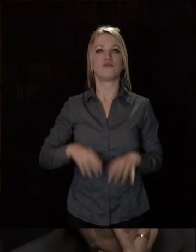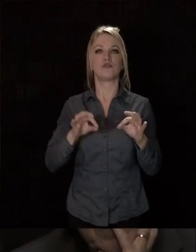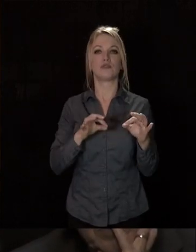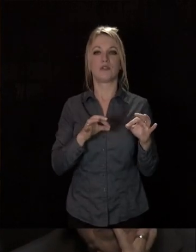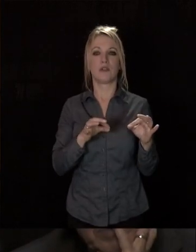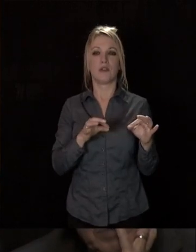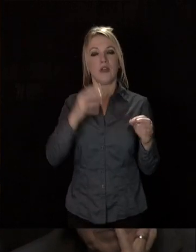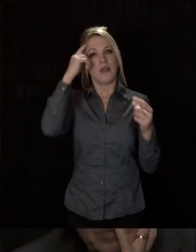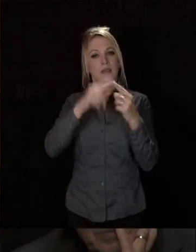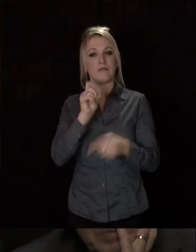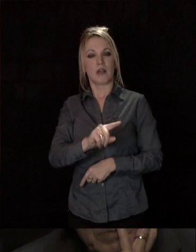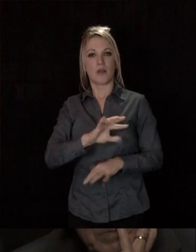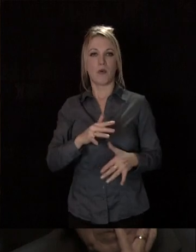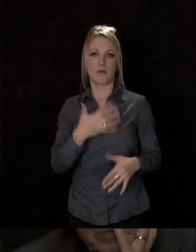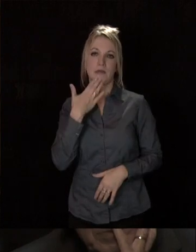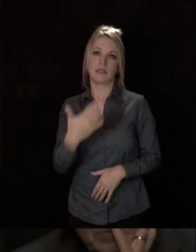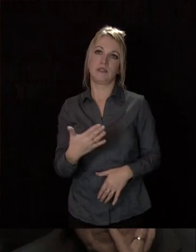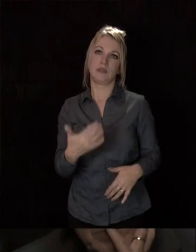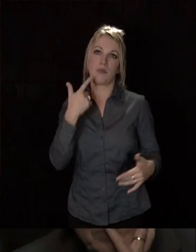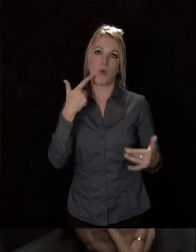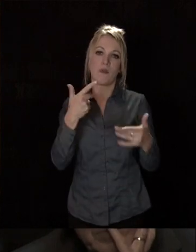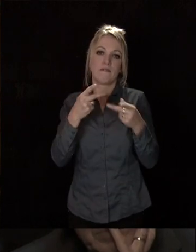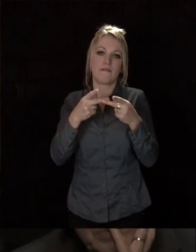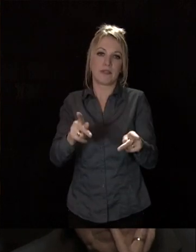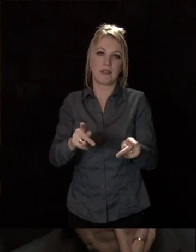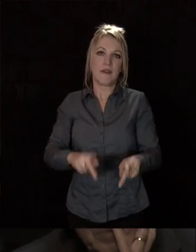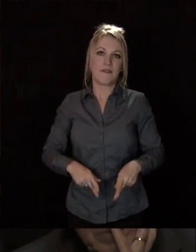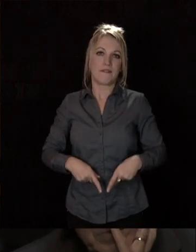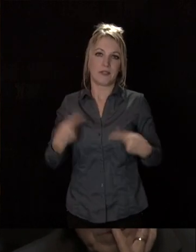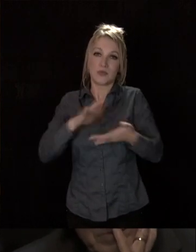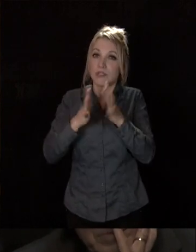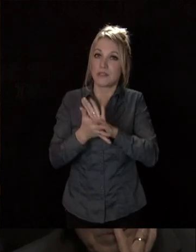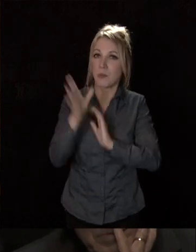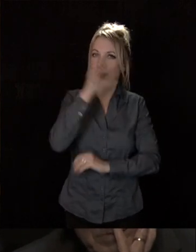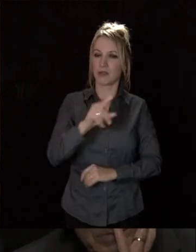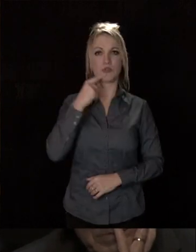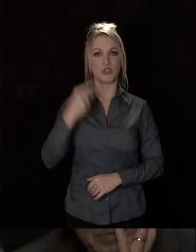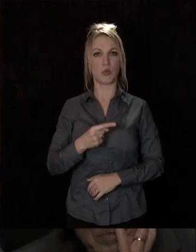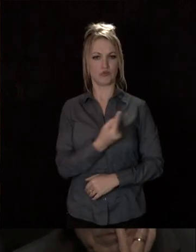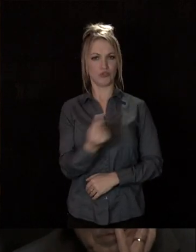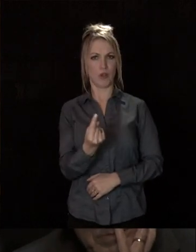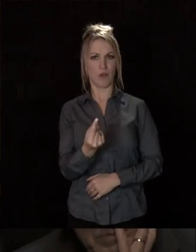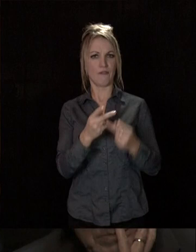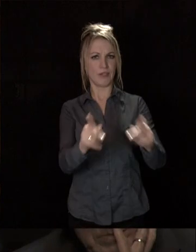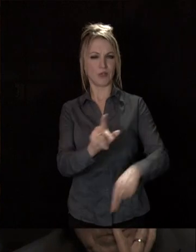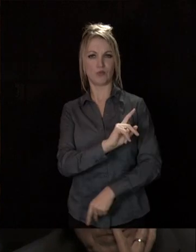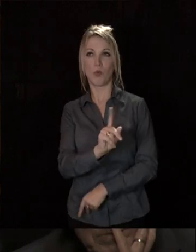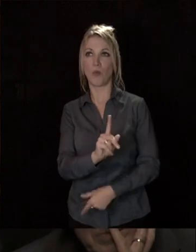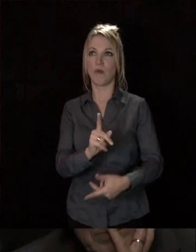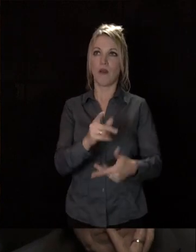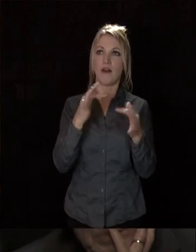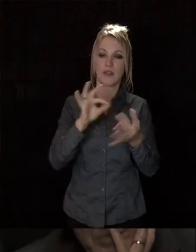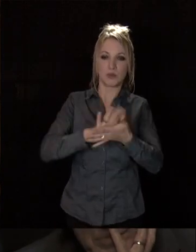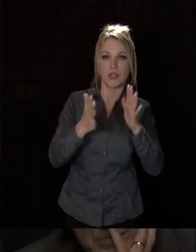chapitre par un coup de chapeau particulier pour la vie associative. ne peut pas l'oublier. Dijon n'est pas la seule collectivité, bien sûr, à mettre la vie